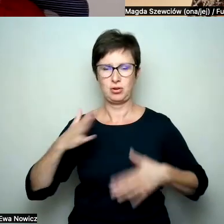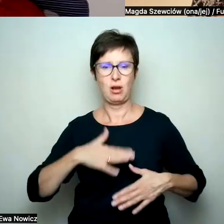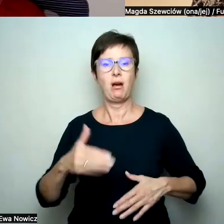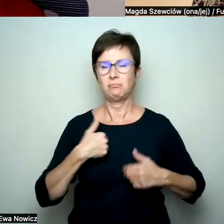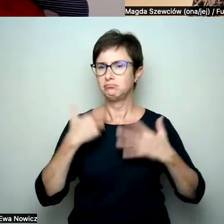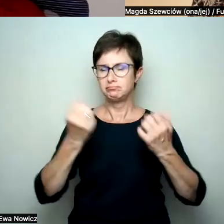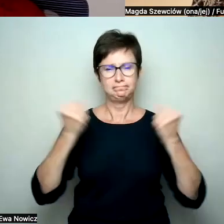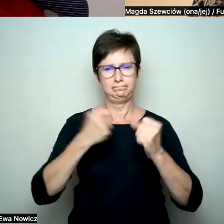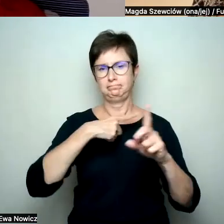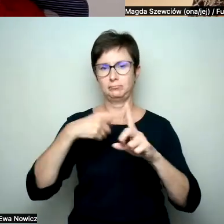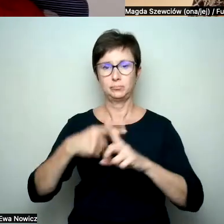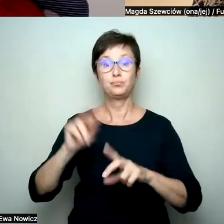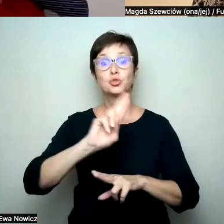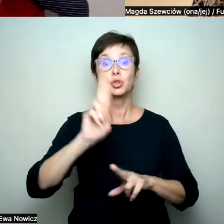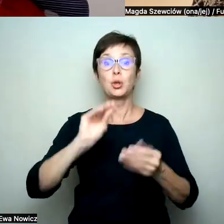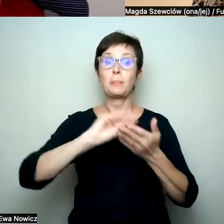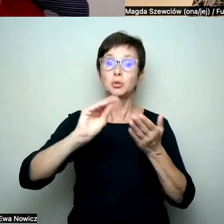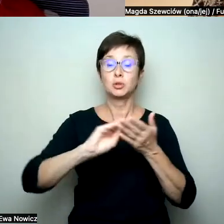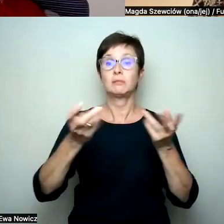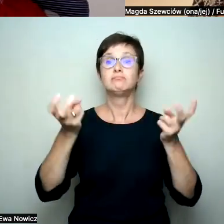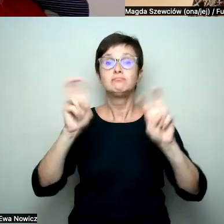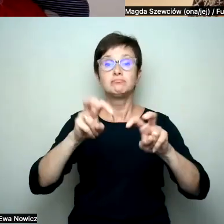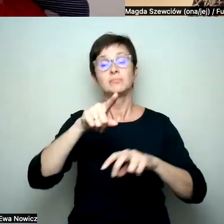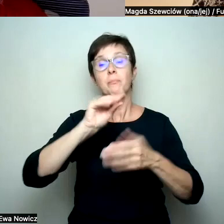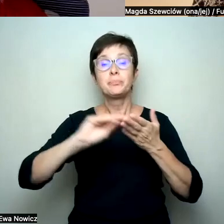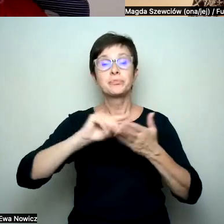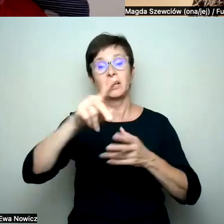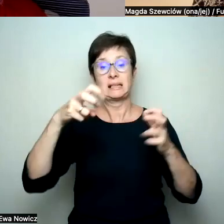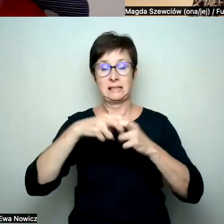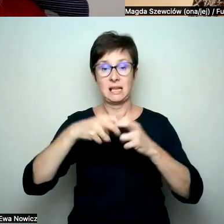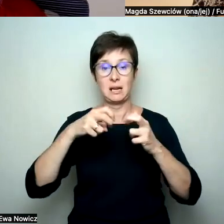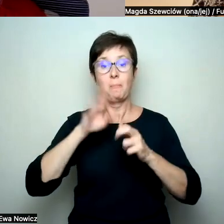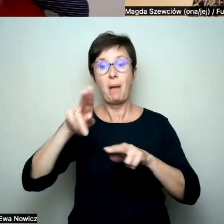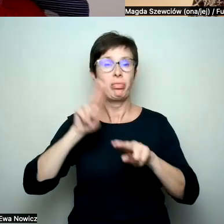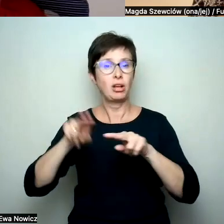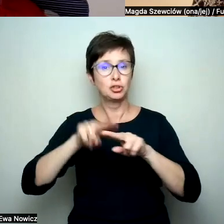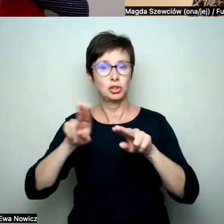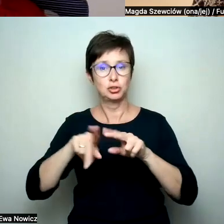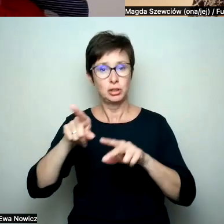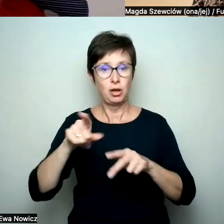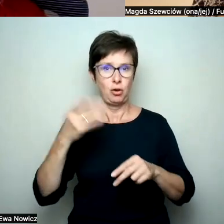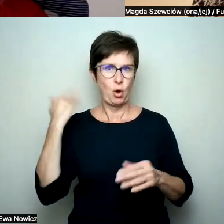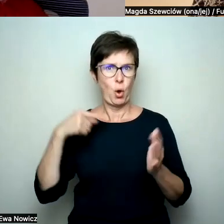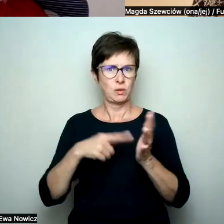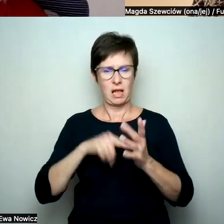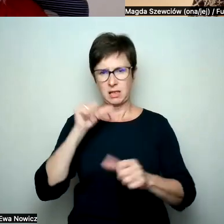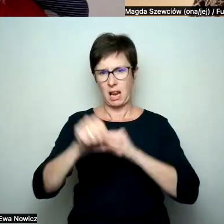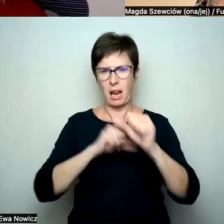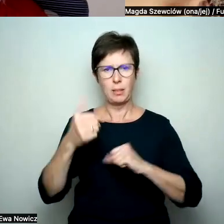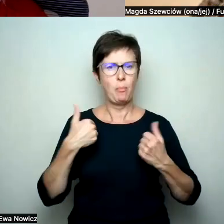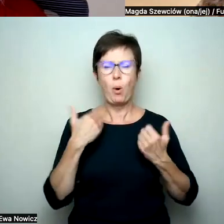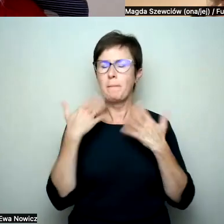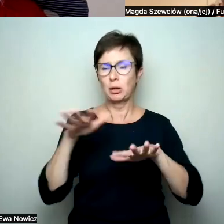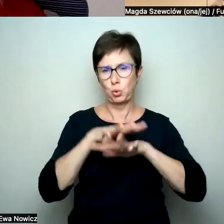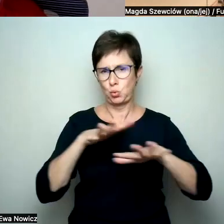twórcę, który właśnie w jakiś sposób wykorzystuje te narzędzia, które ma. I myślę, że w ostatnich latach mieliśmy mnóstwo przykładów